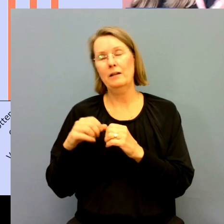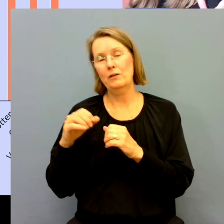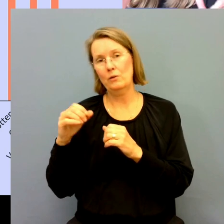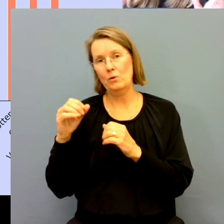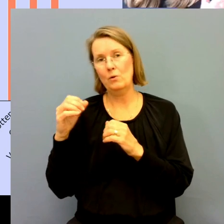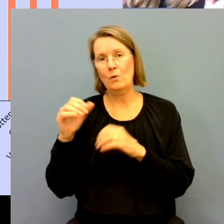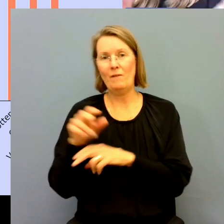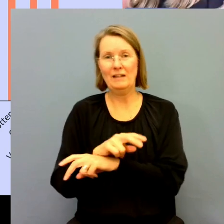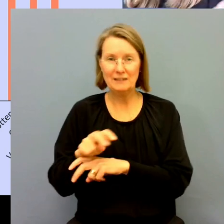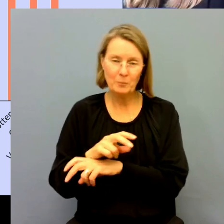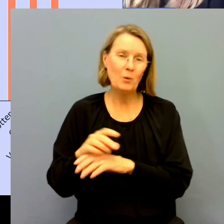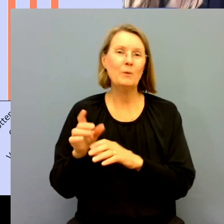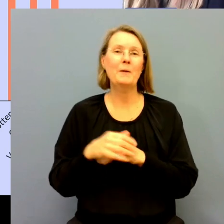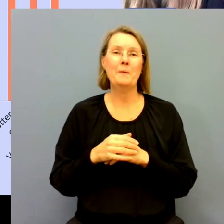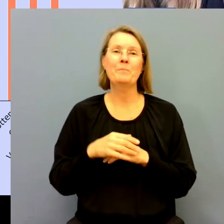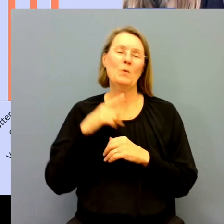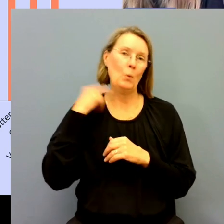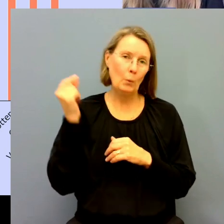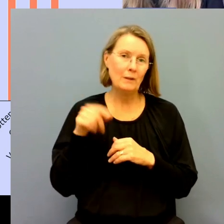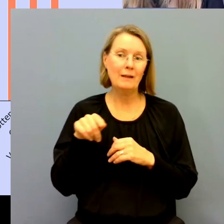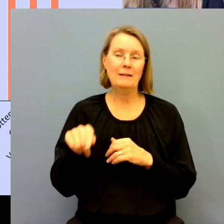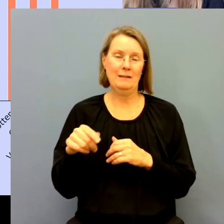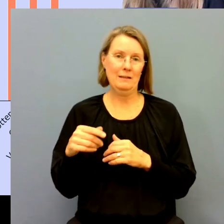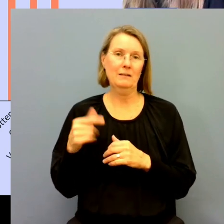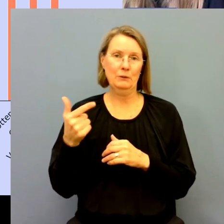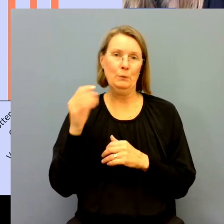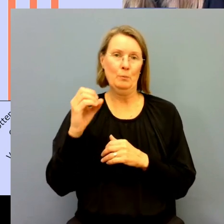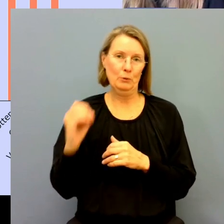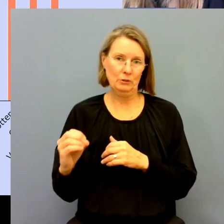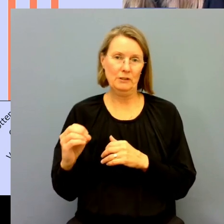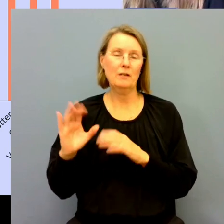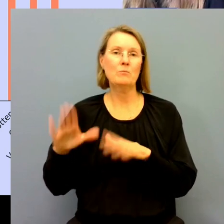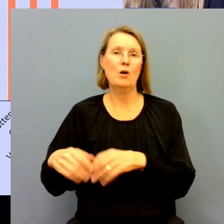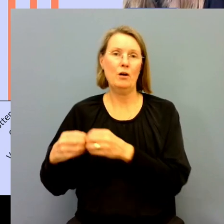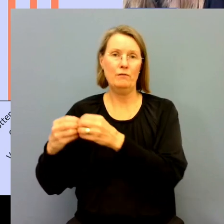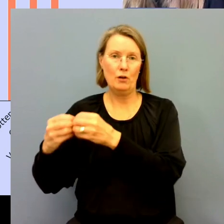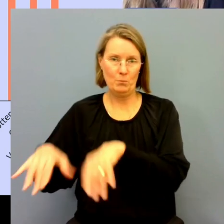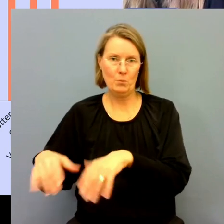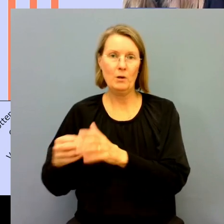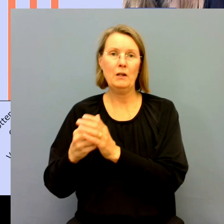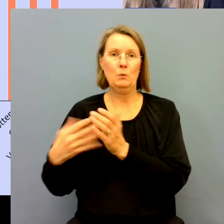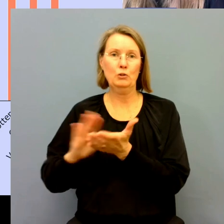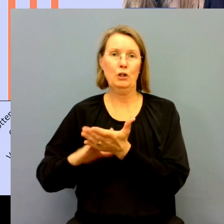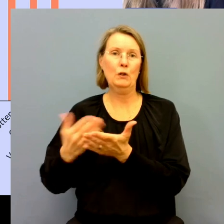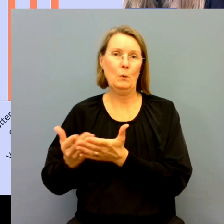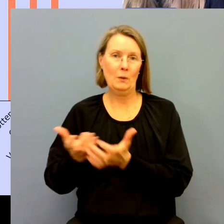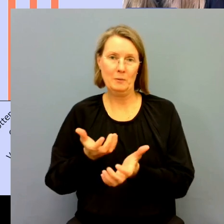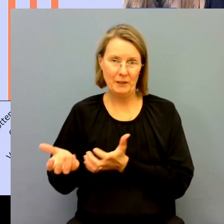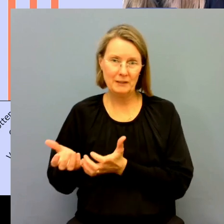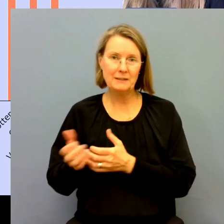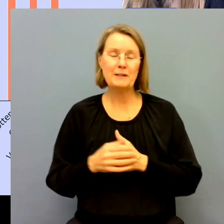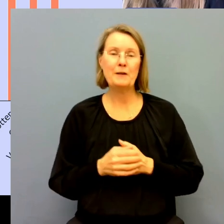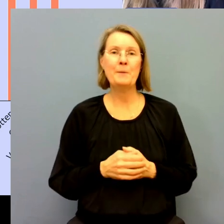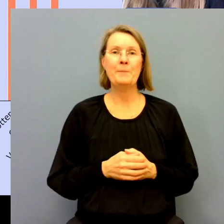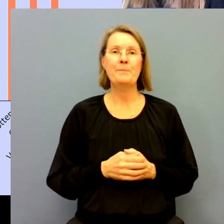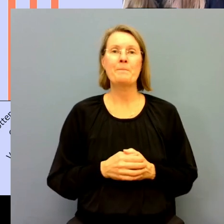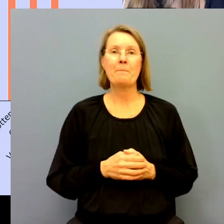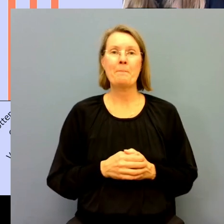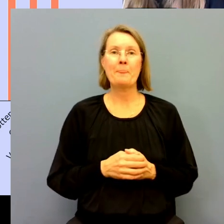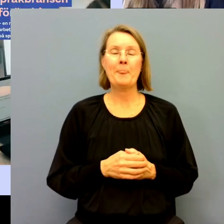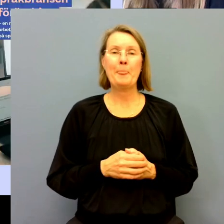Där ligger det runt 7-8 % av alla uppdrag. Som avbokas just på grund av tolkbrist.